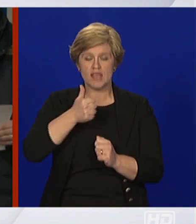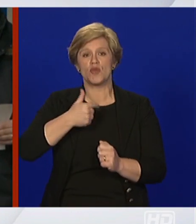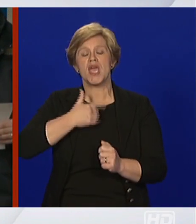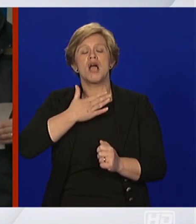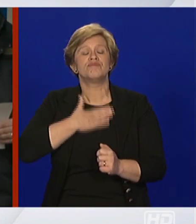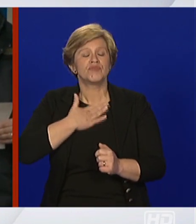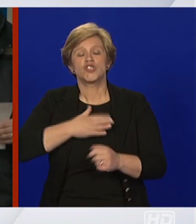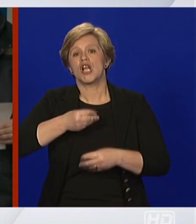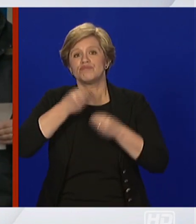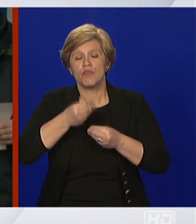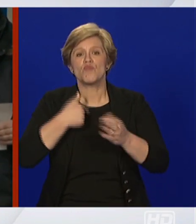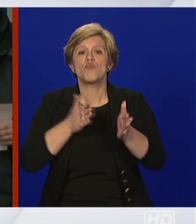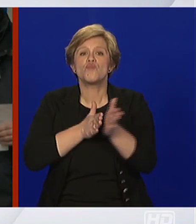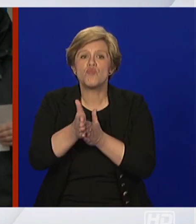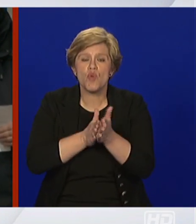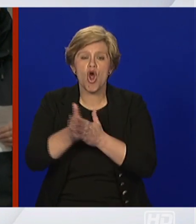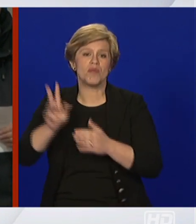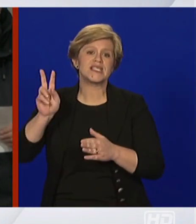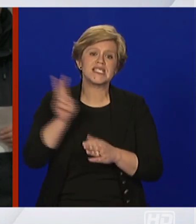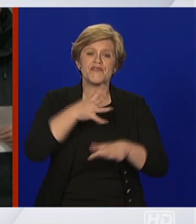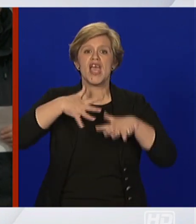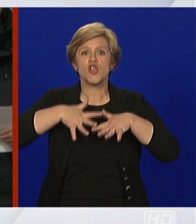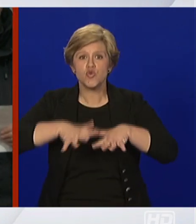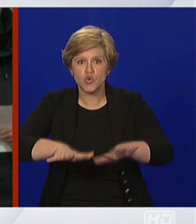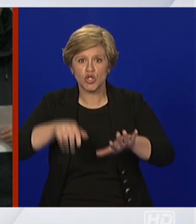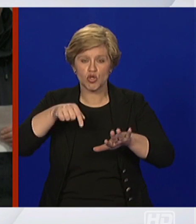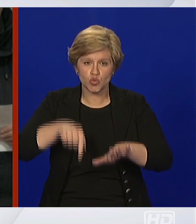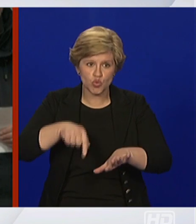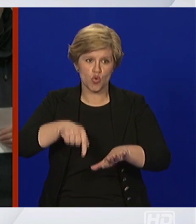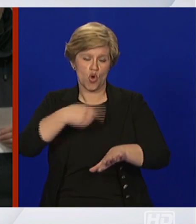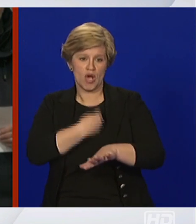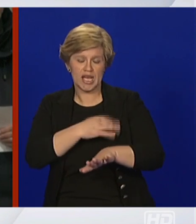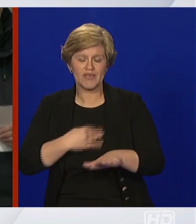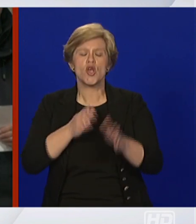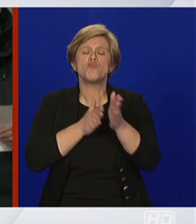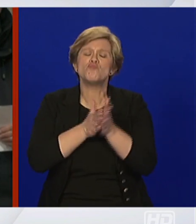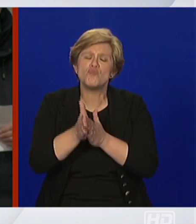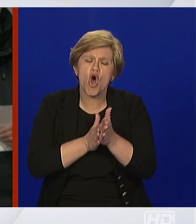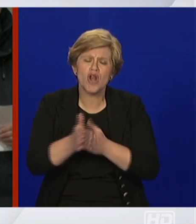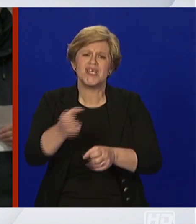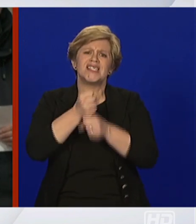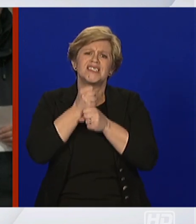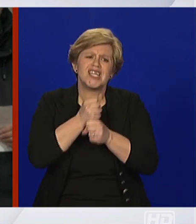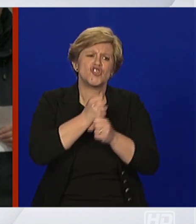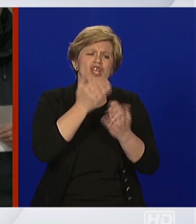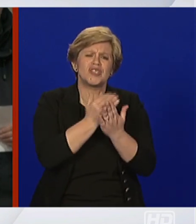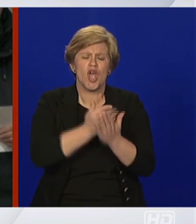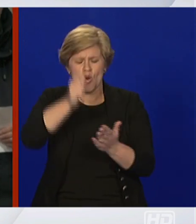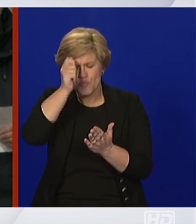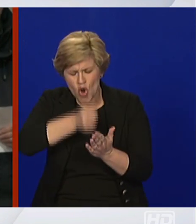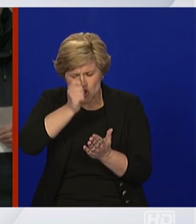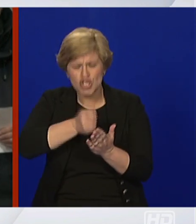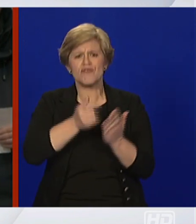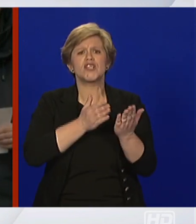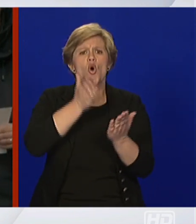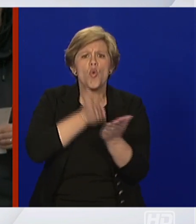građane državljane Republike Hrvatske, da se pridržavaju svih mjera, to je za sve dobro i svih